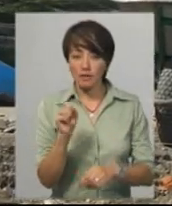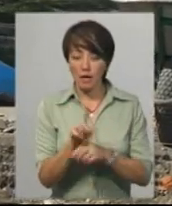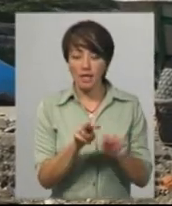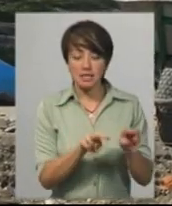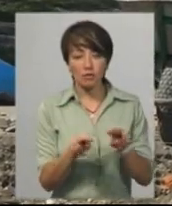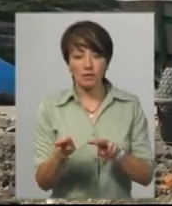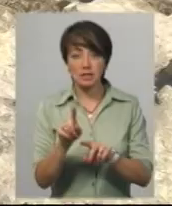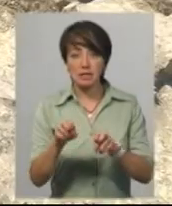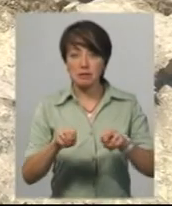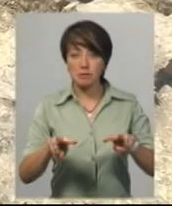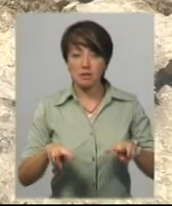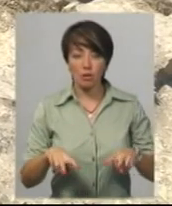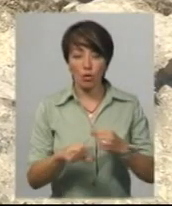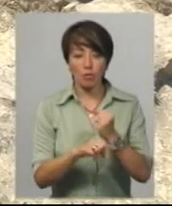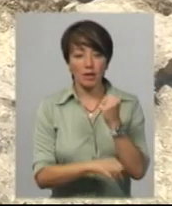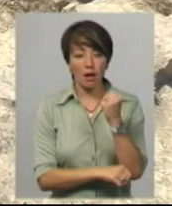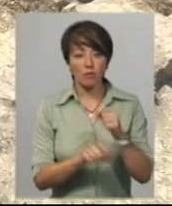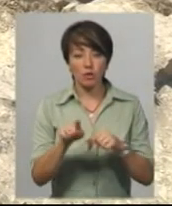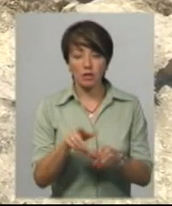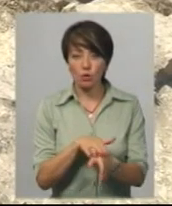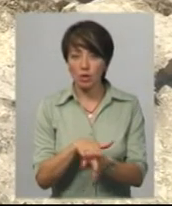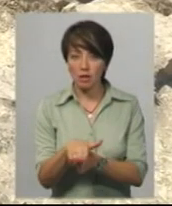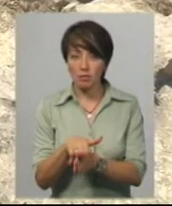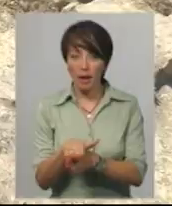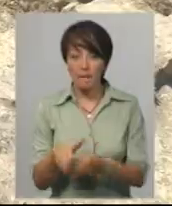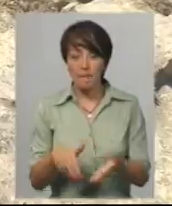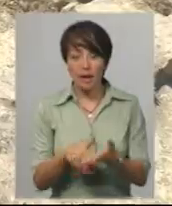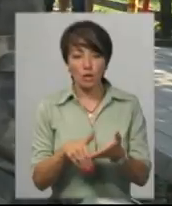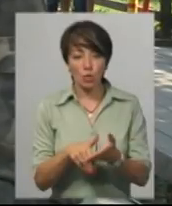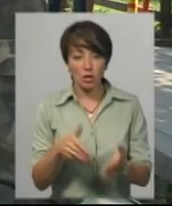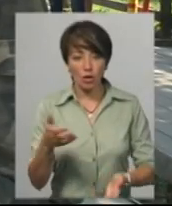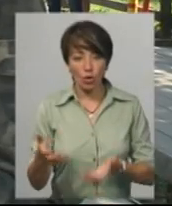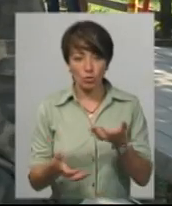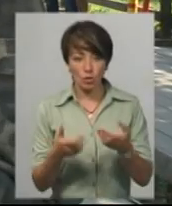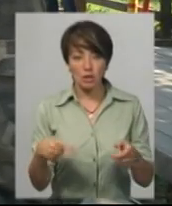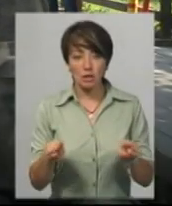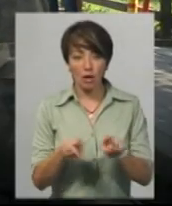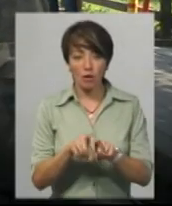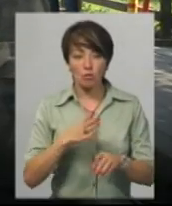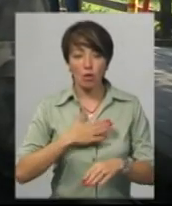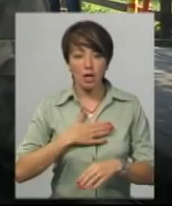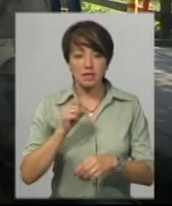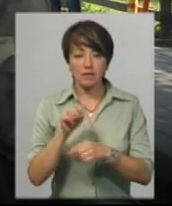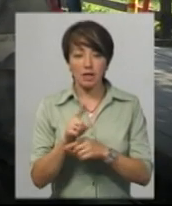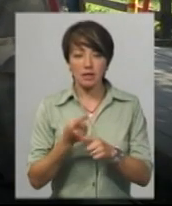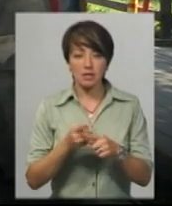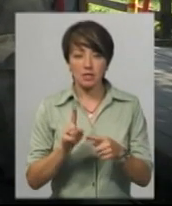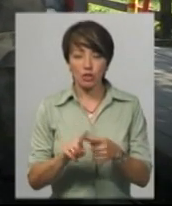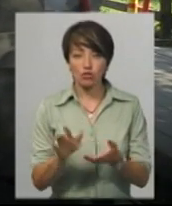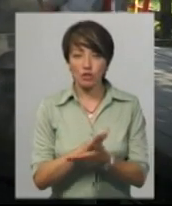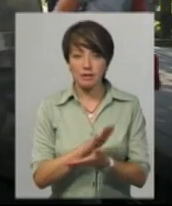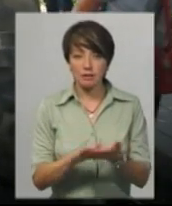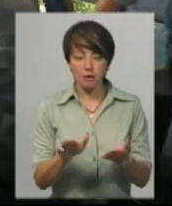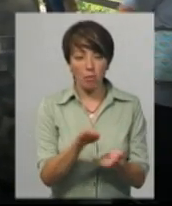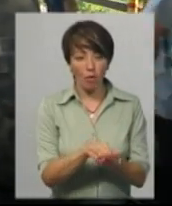слідкувати за спеціалізованими робітниками, щоб вони дотримувалися методики розкопу. Також моє завдання – це чистити поховання.